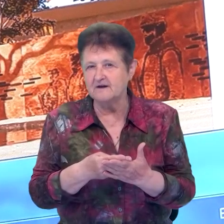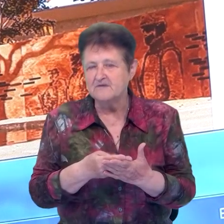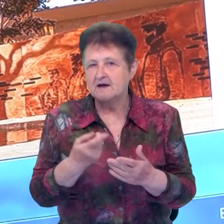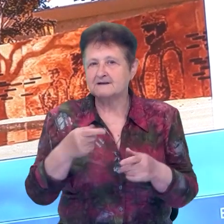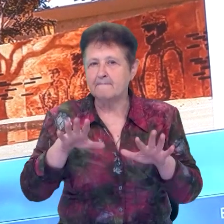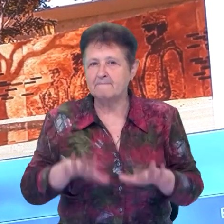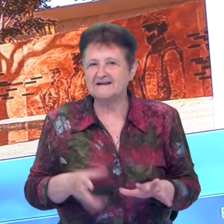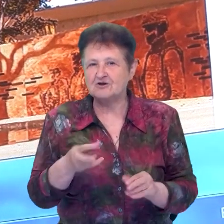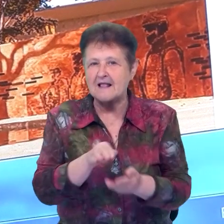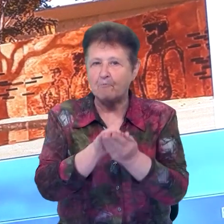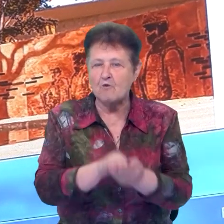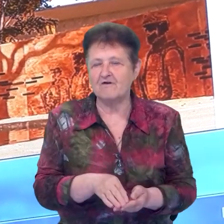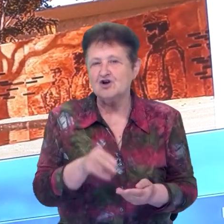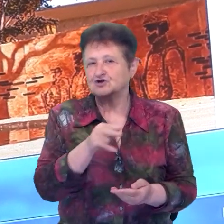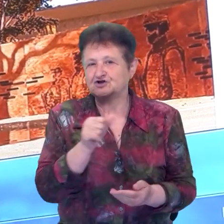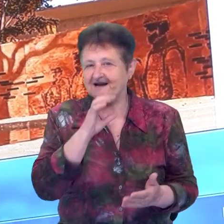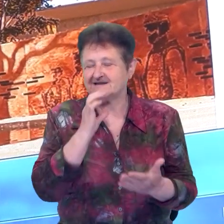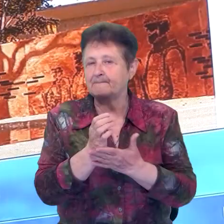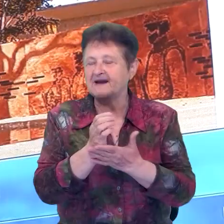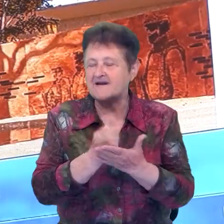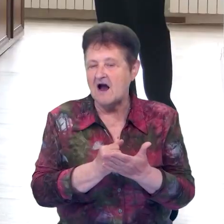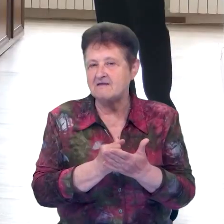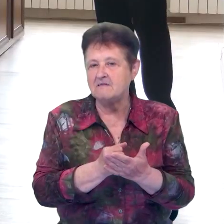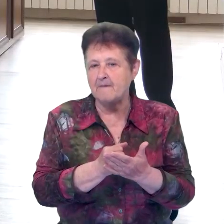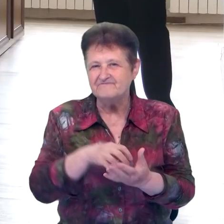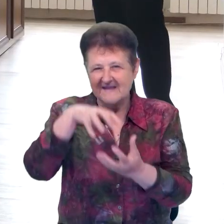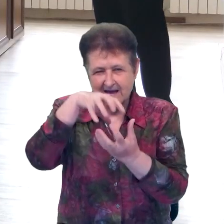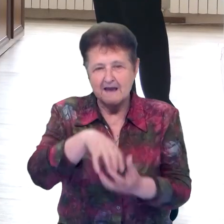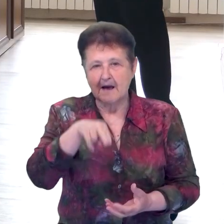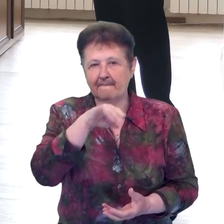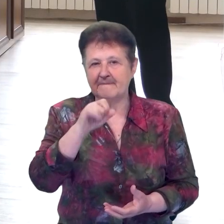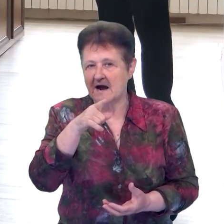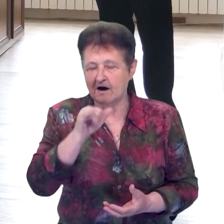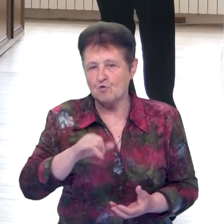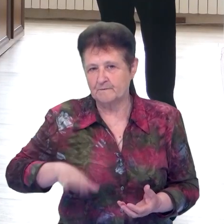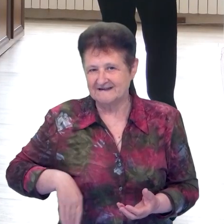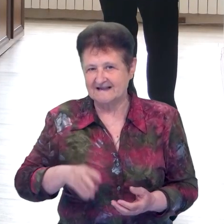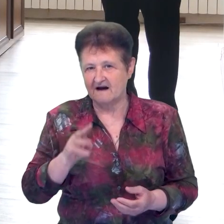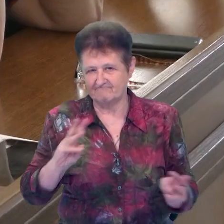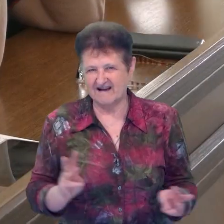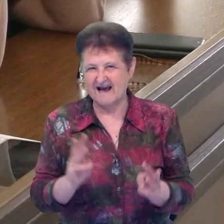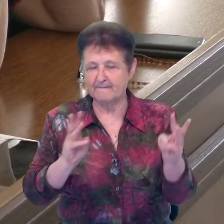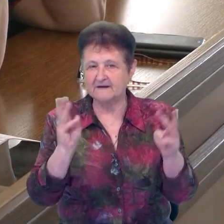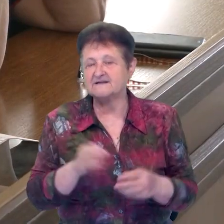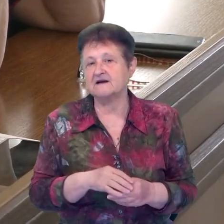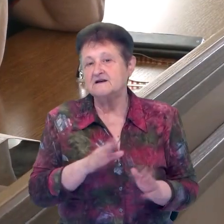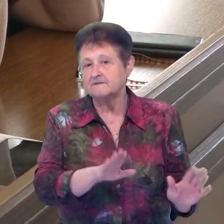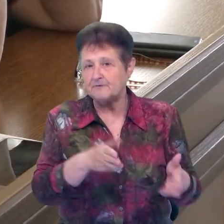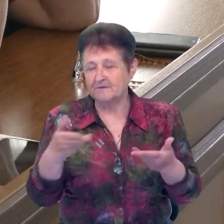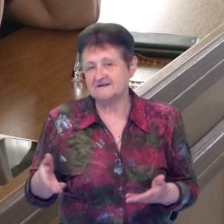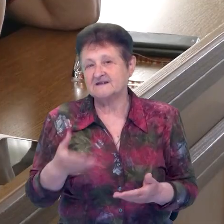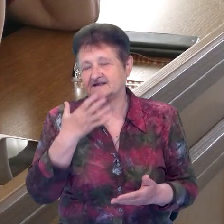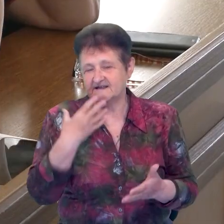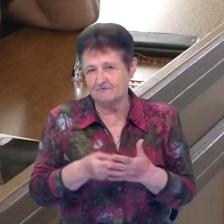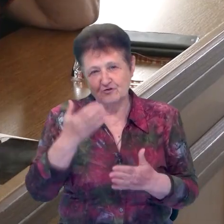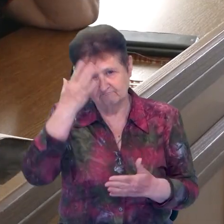місце для поховання чи зберігання праху військових після кремації. Після презентації проєктів свої думки про них та пропозиції висловили члени